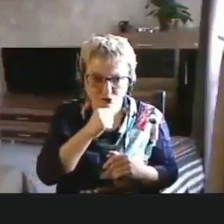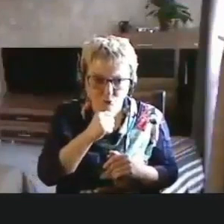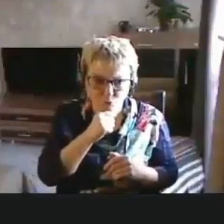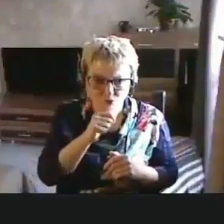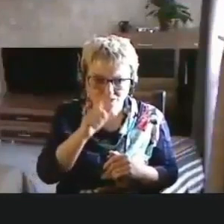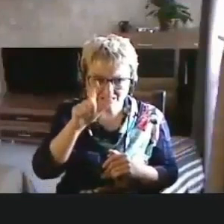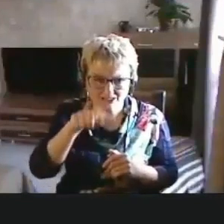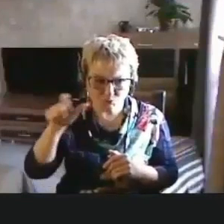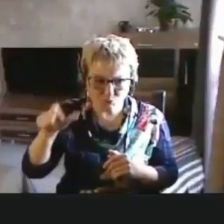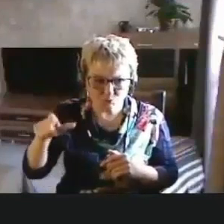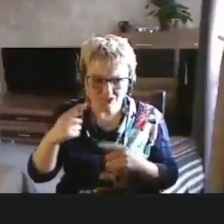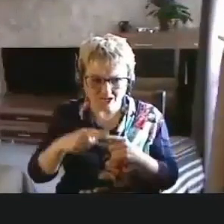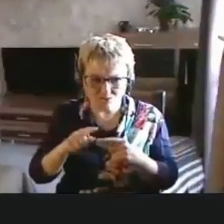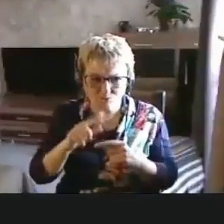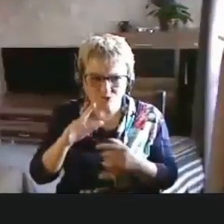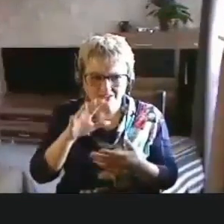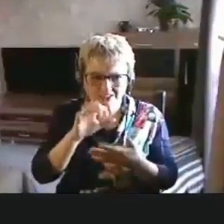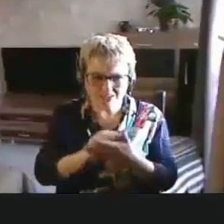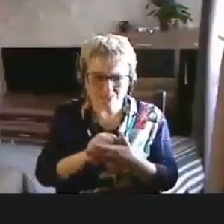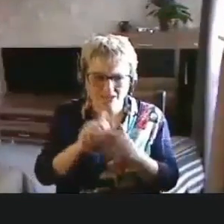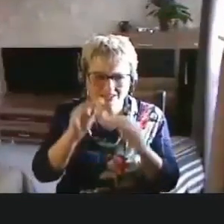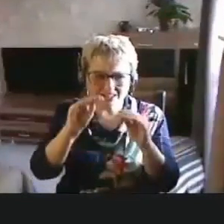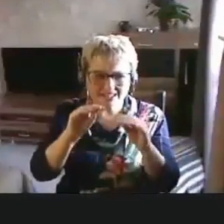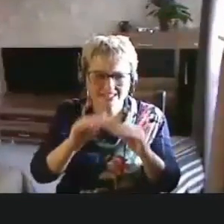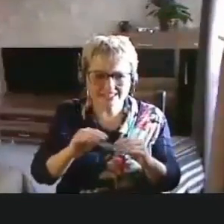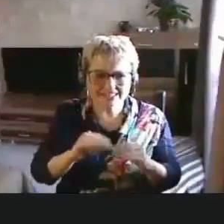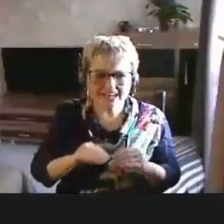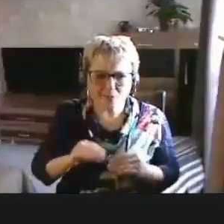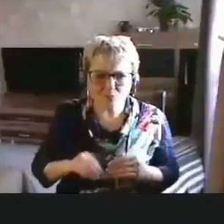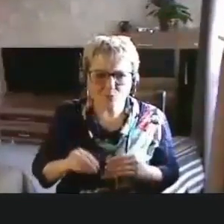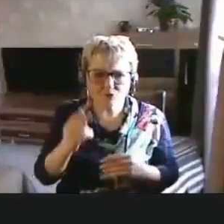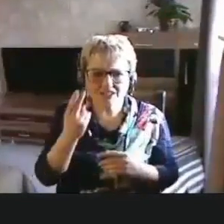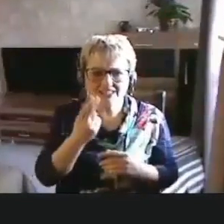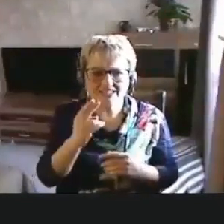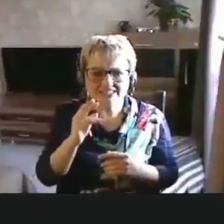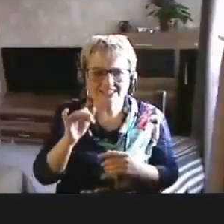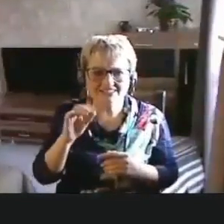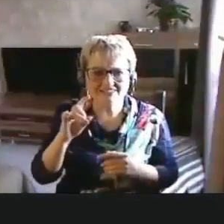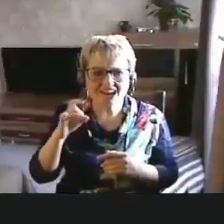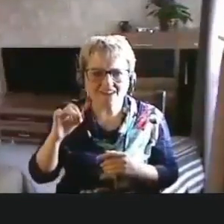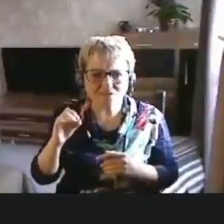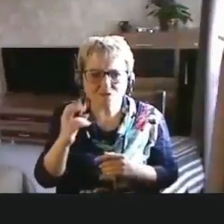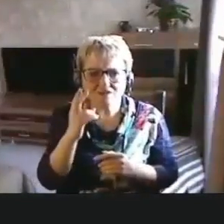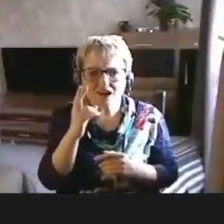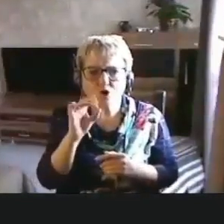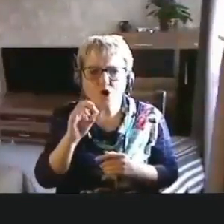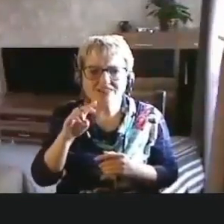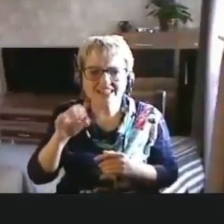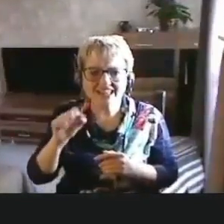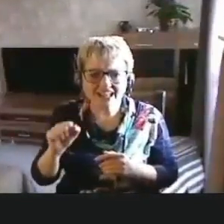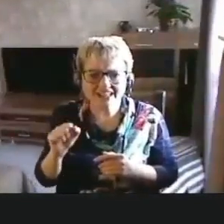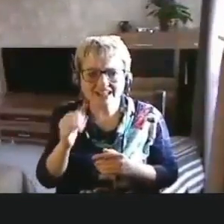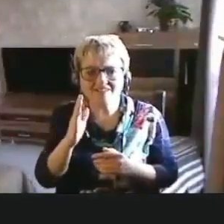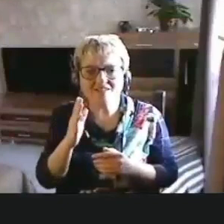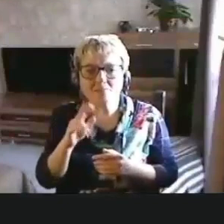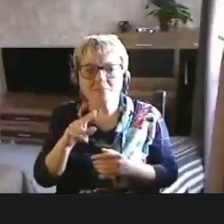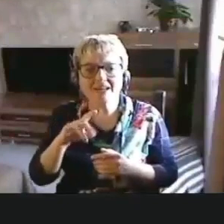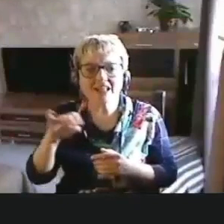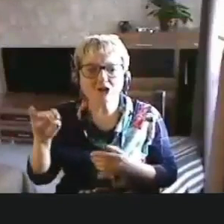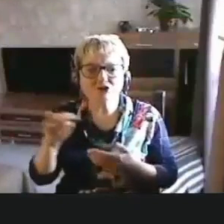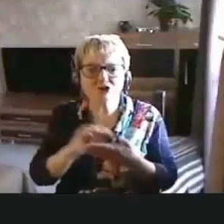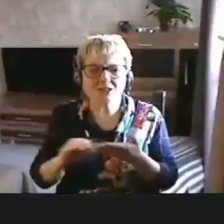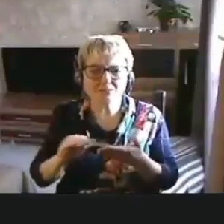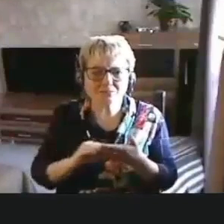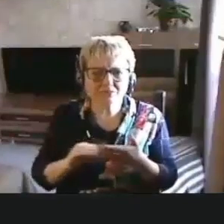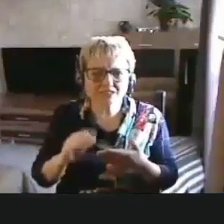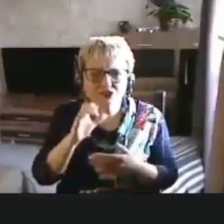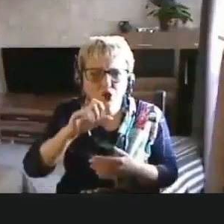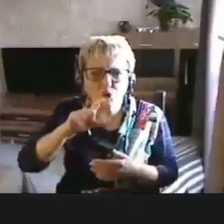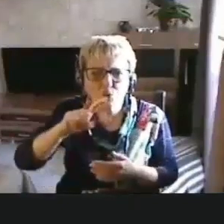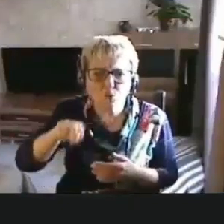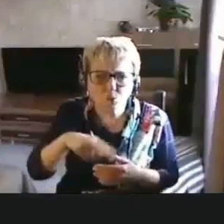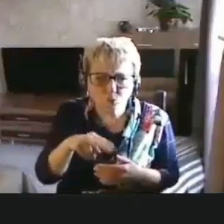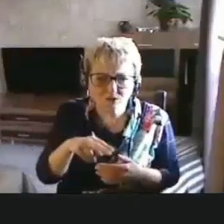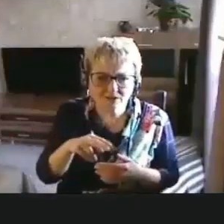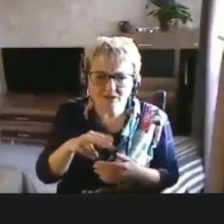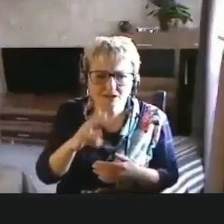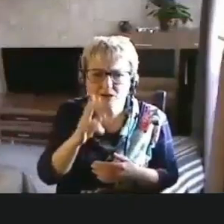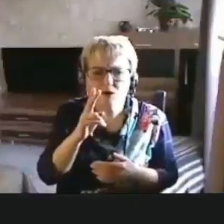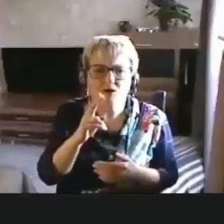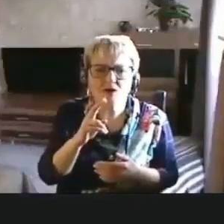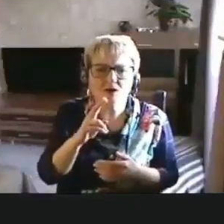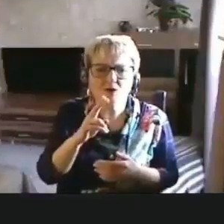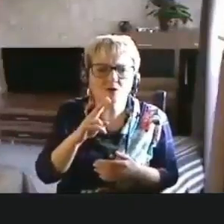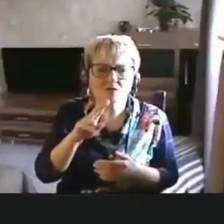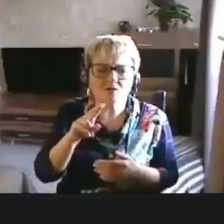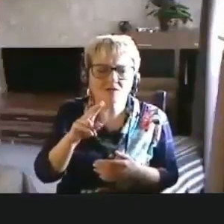люди, которые занимаются разработкой цифрового контента, приложений, которые пишут код, и